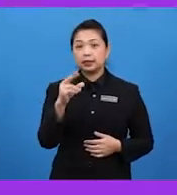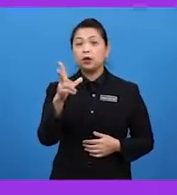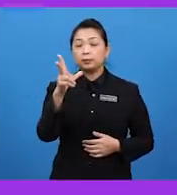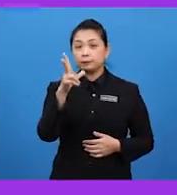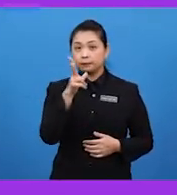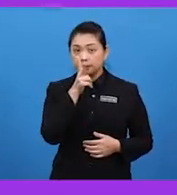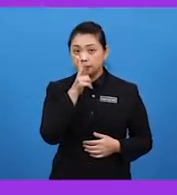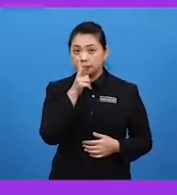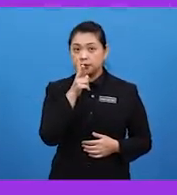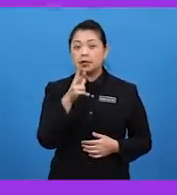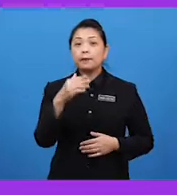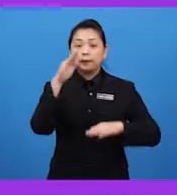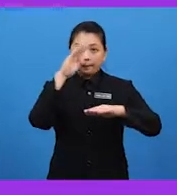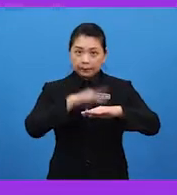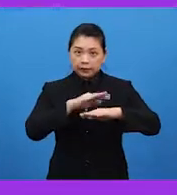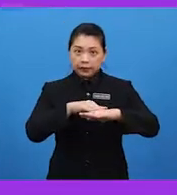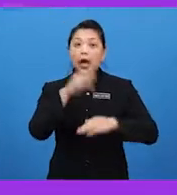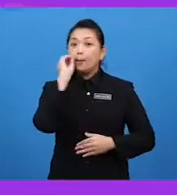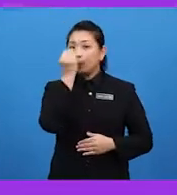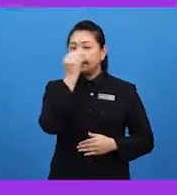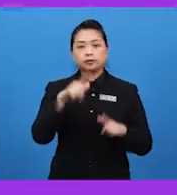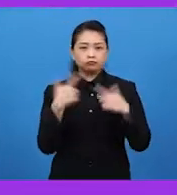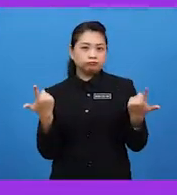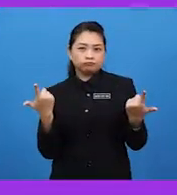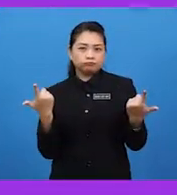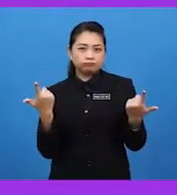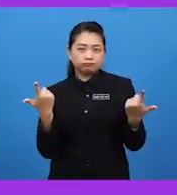terdapat pada bunga yang berlainan.